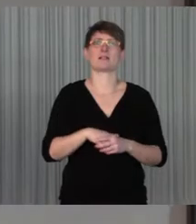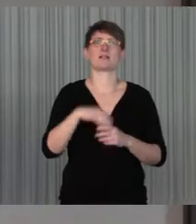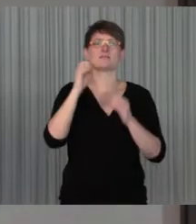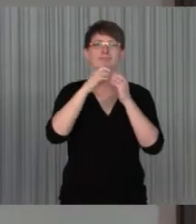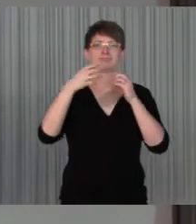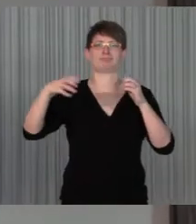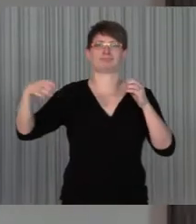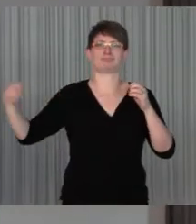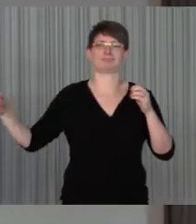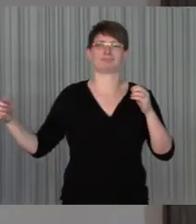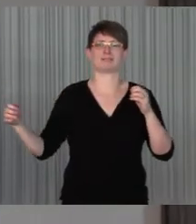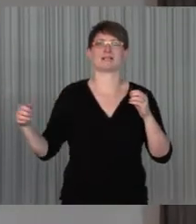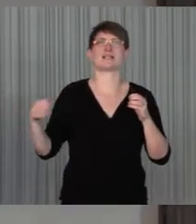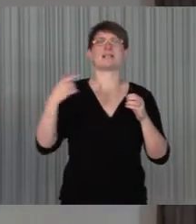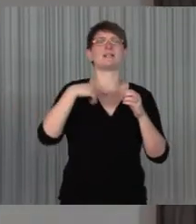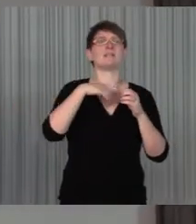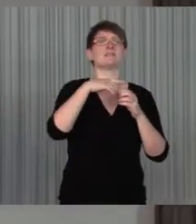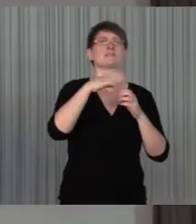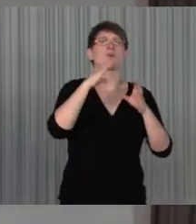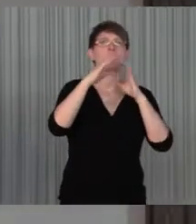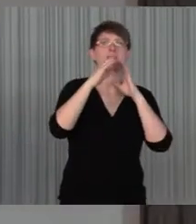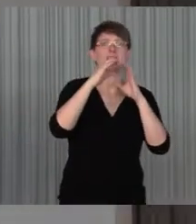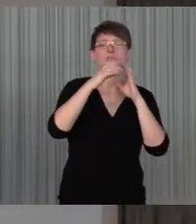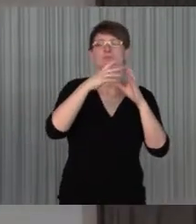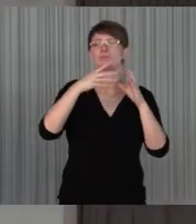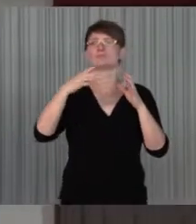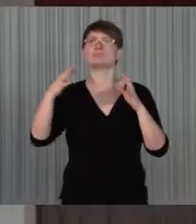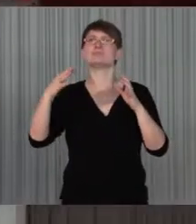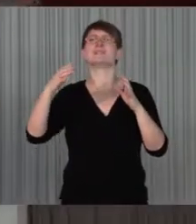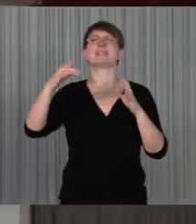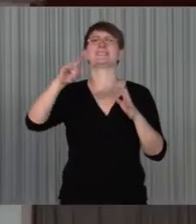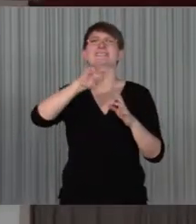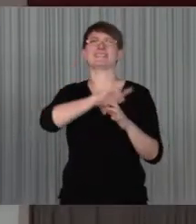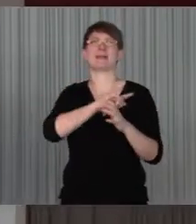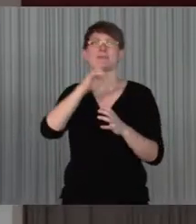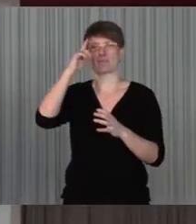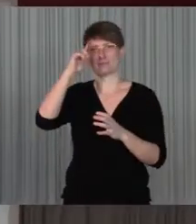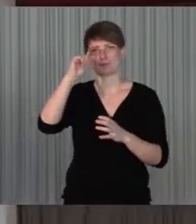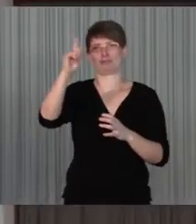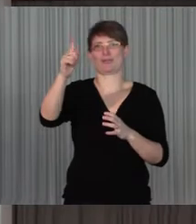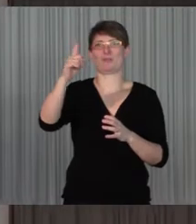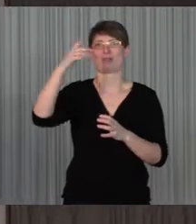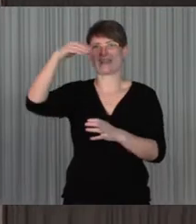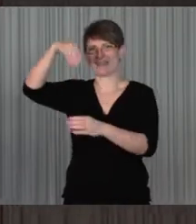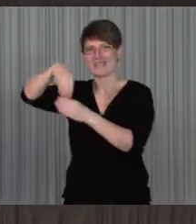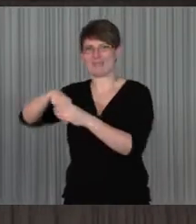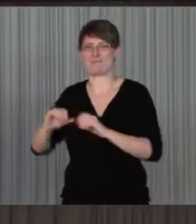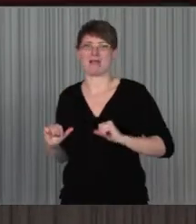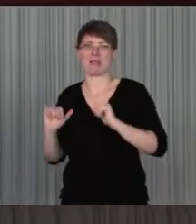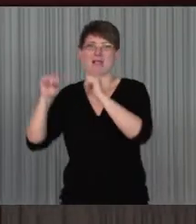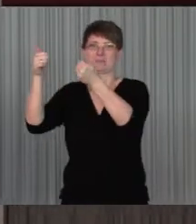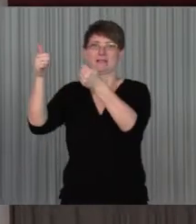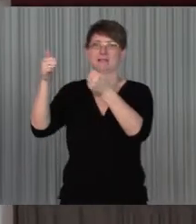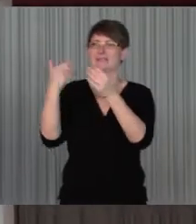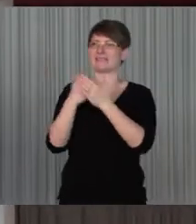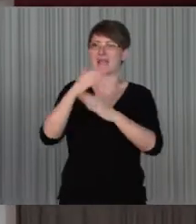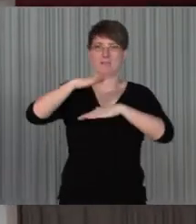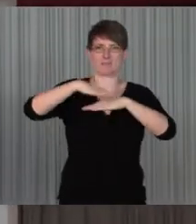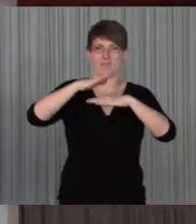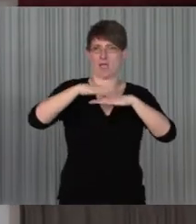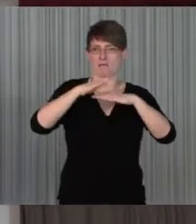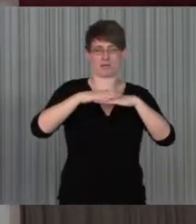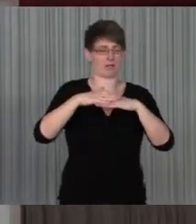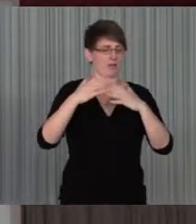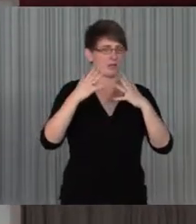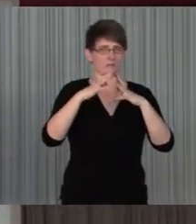Selbstbestimmung im Leben. Der Name sagt im Prinzip auch schon sehr viel über das Konzept. Das ist ein ganz offener